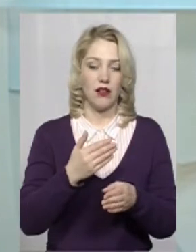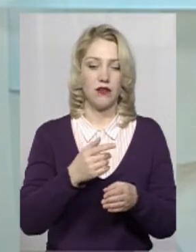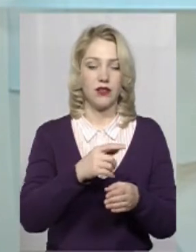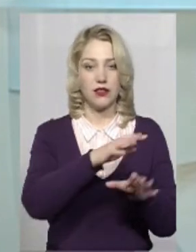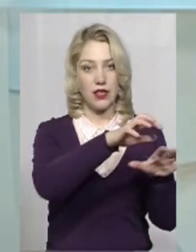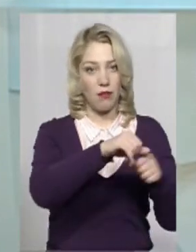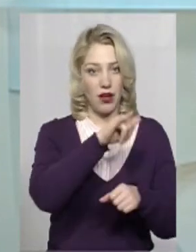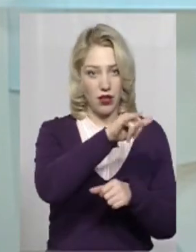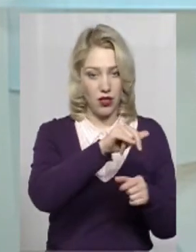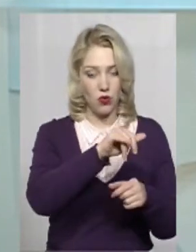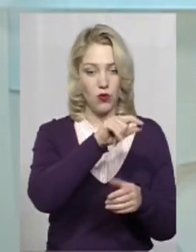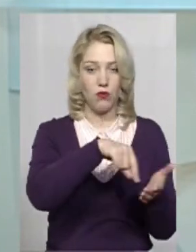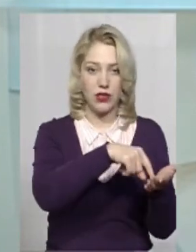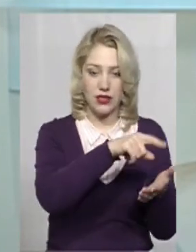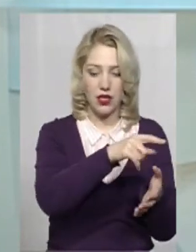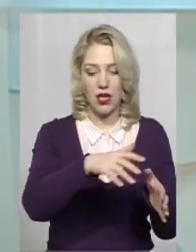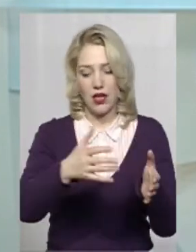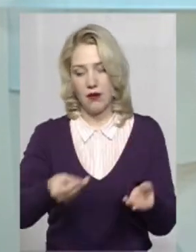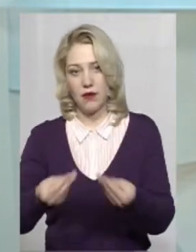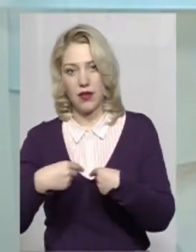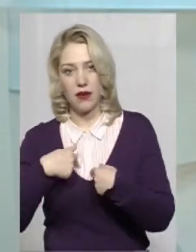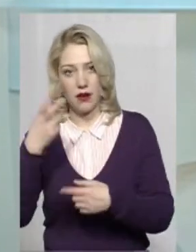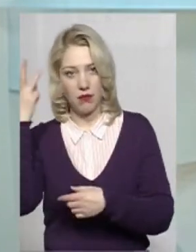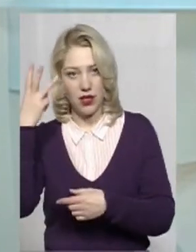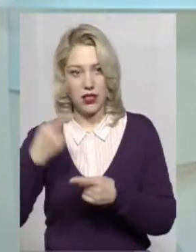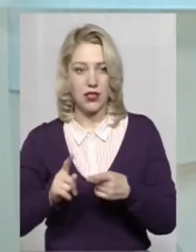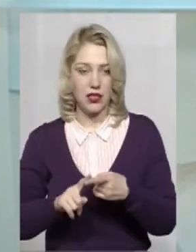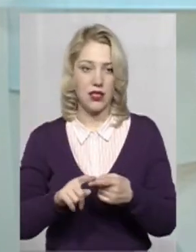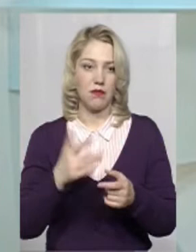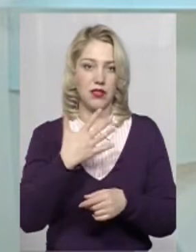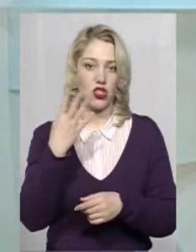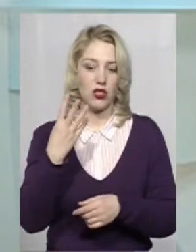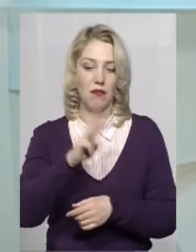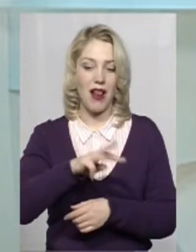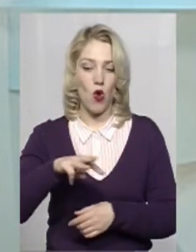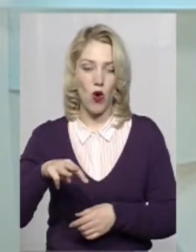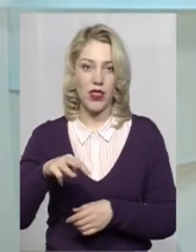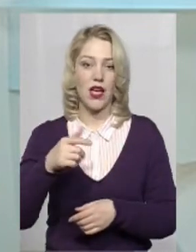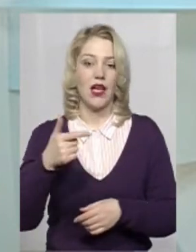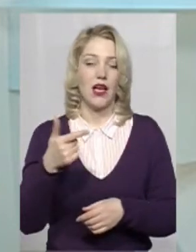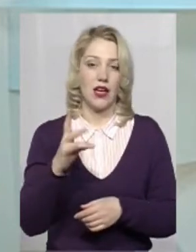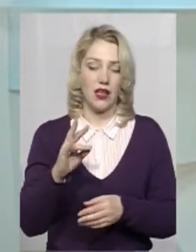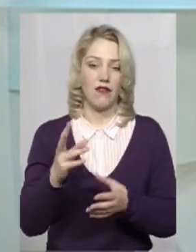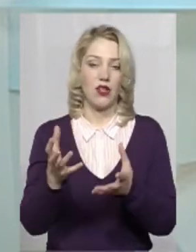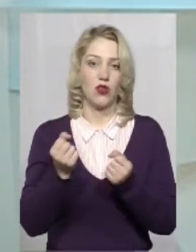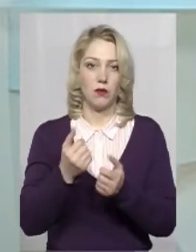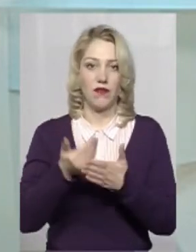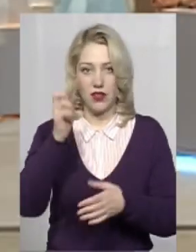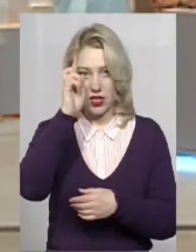Хмельницьке. Таким чином, 54 мільйони ми отримали від держави, які будемо використовувати протягом